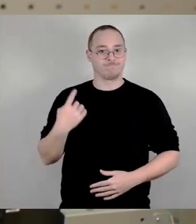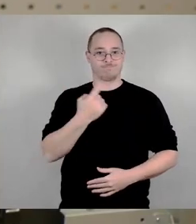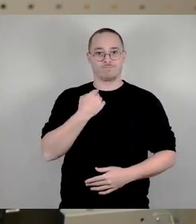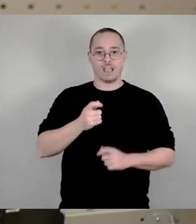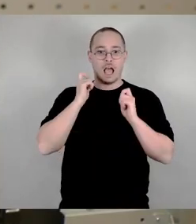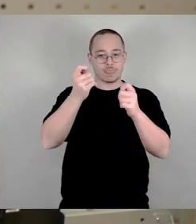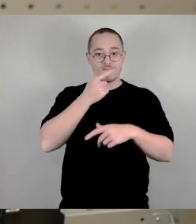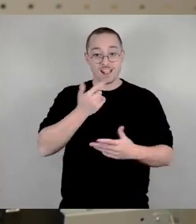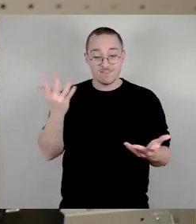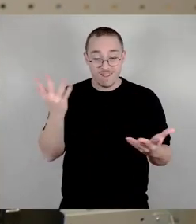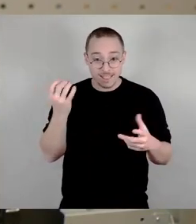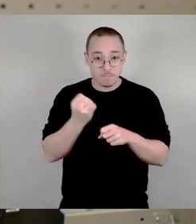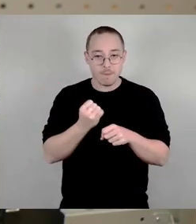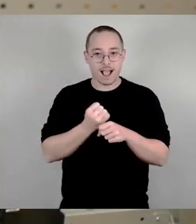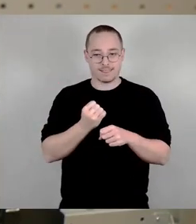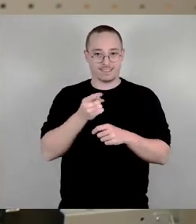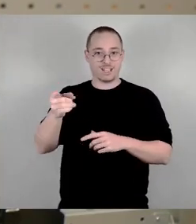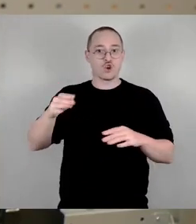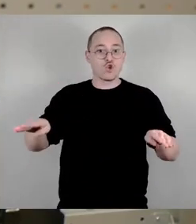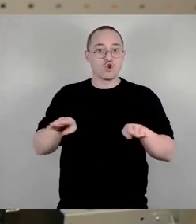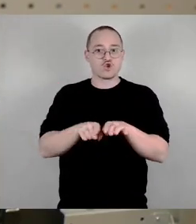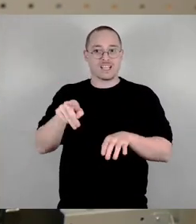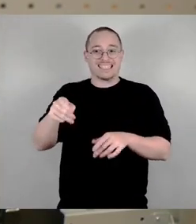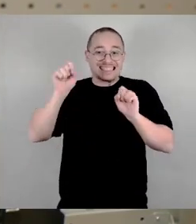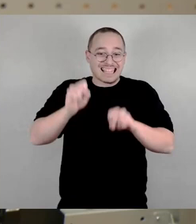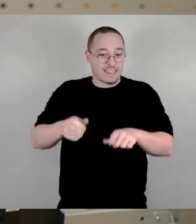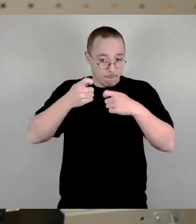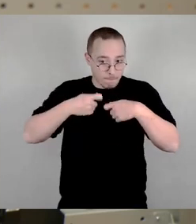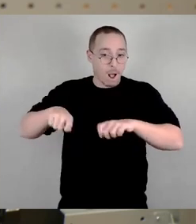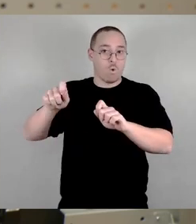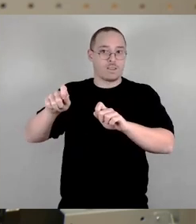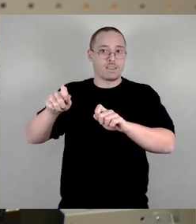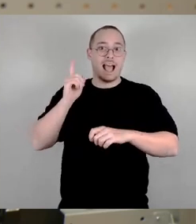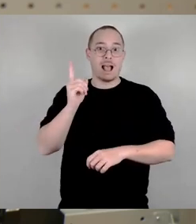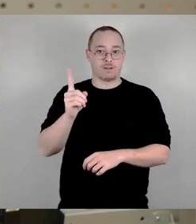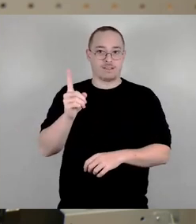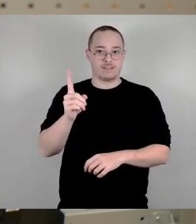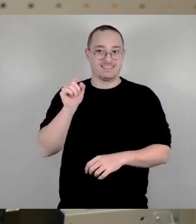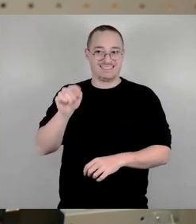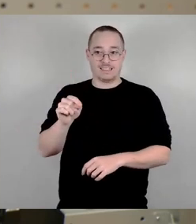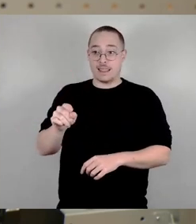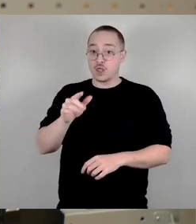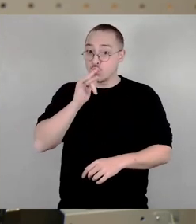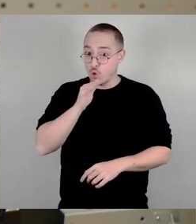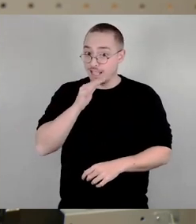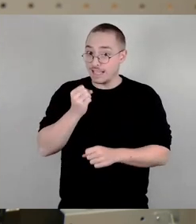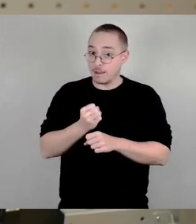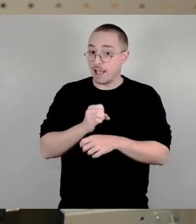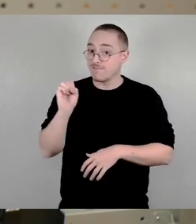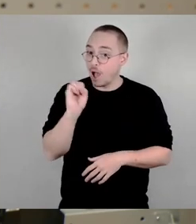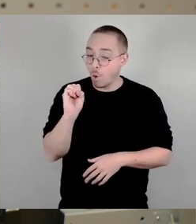nicht verkauft oder bebaut, weil sie vielleicht noch steigen, die möchten wir besteuern und